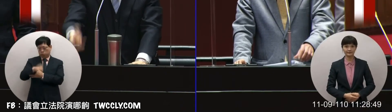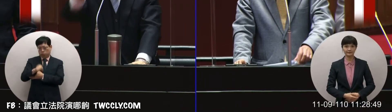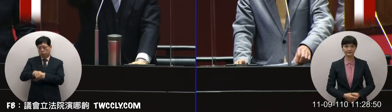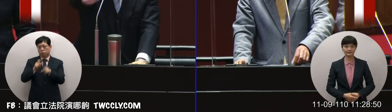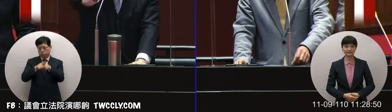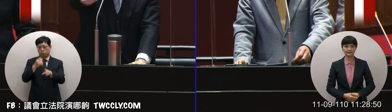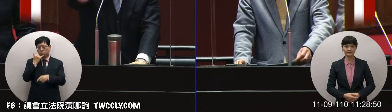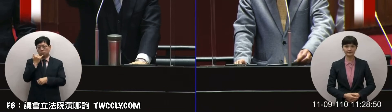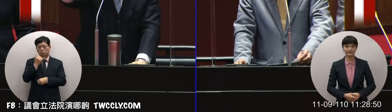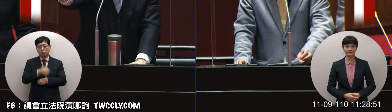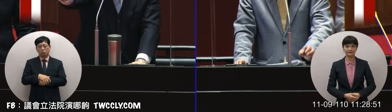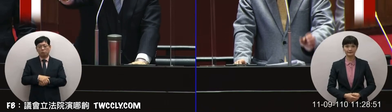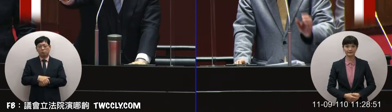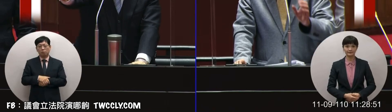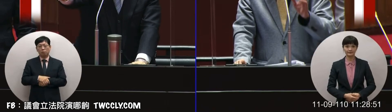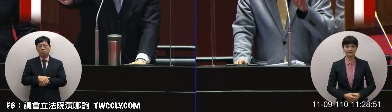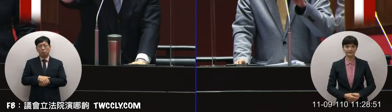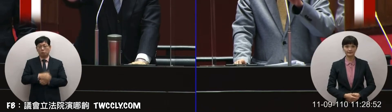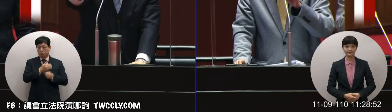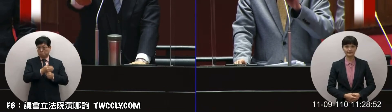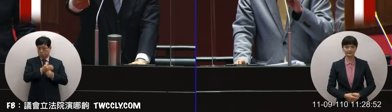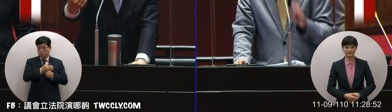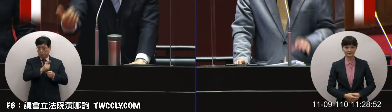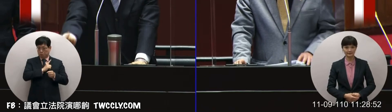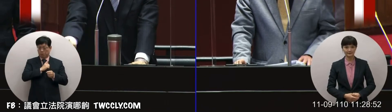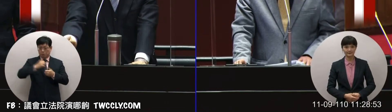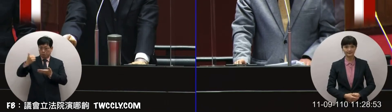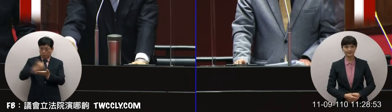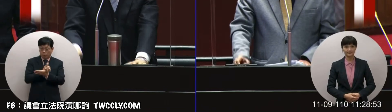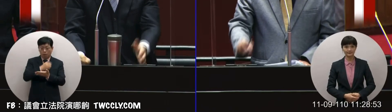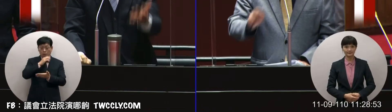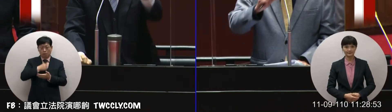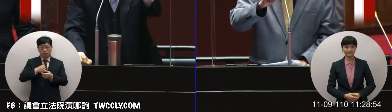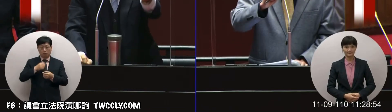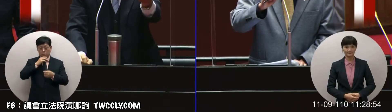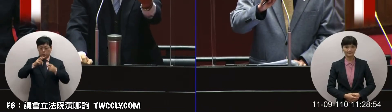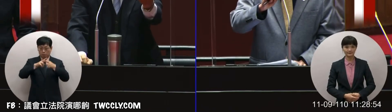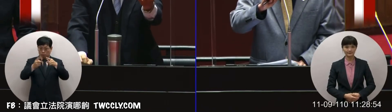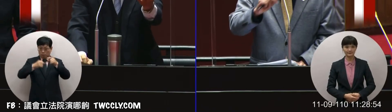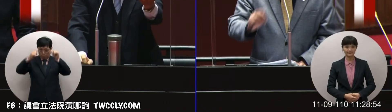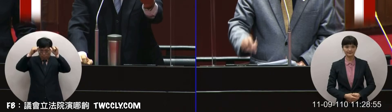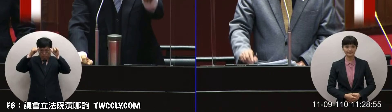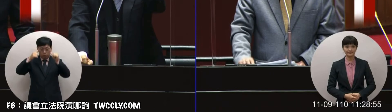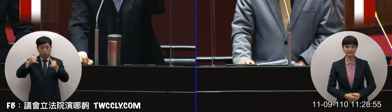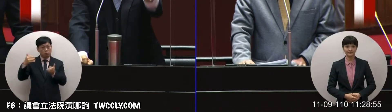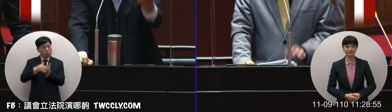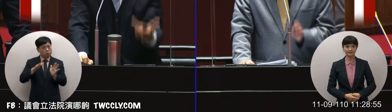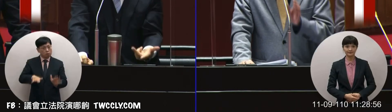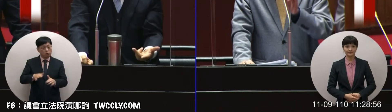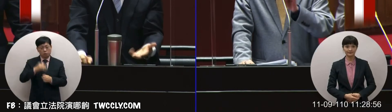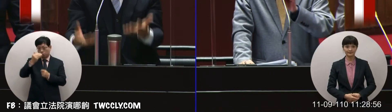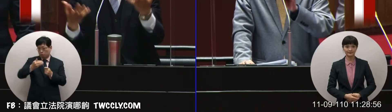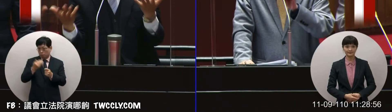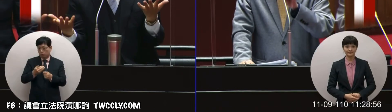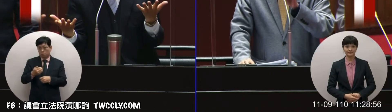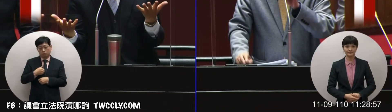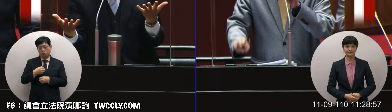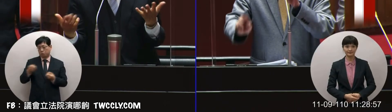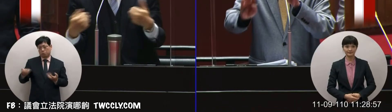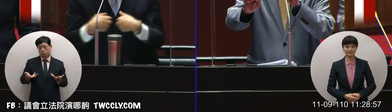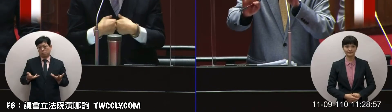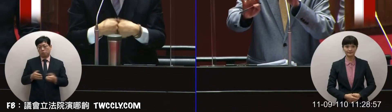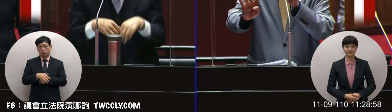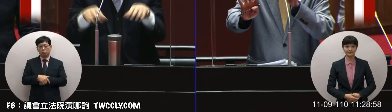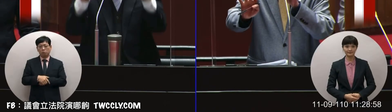這樣所以馬政府進口來牛進口到進九年了沒事情